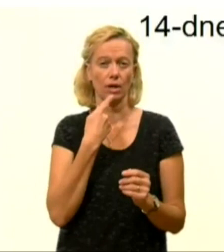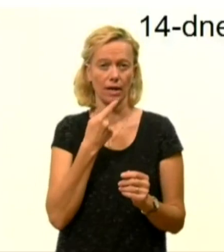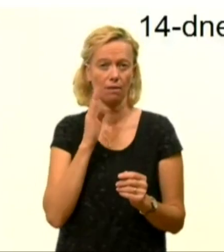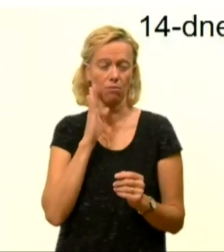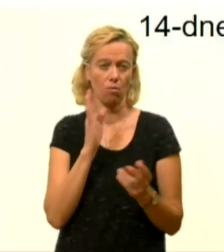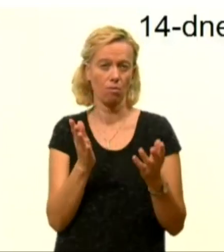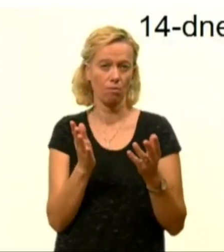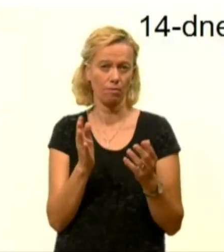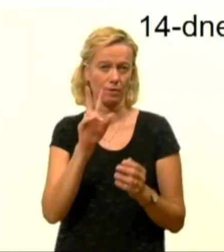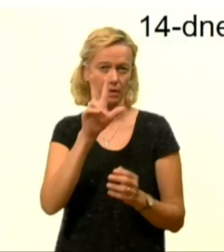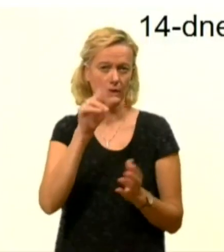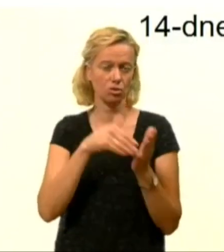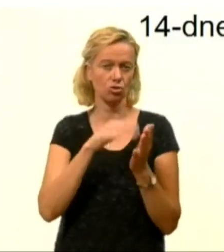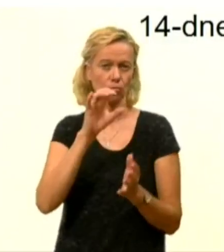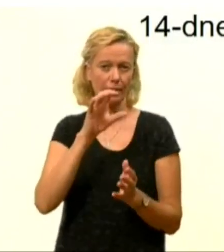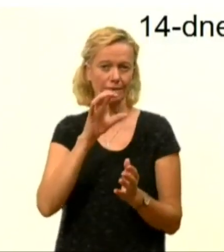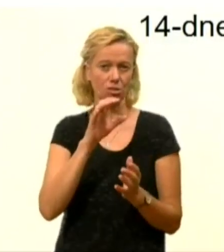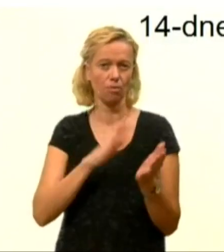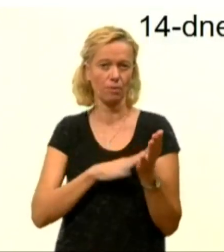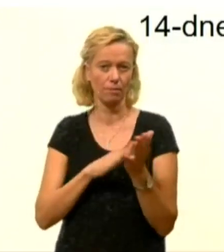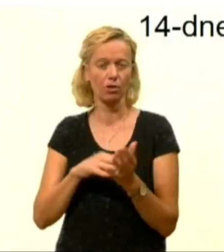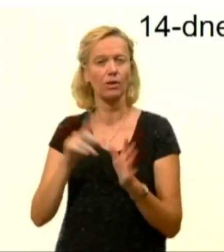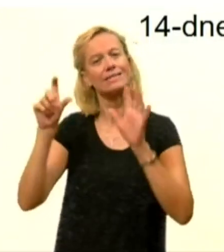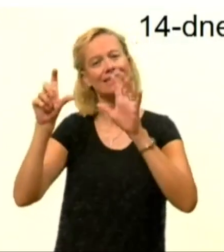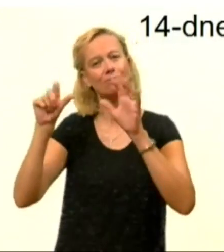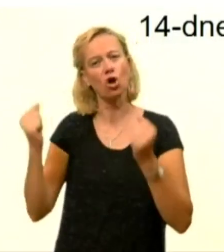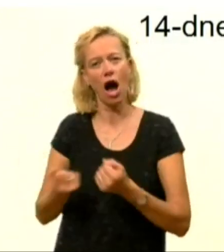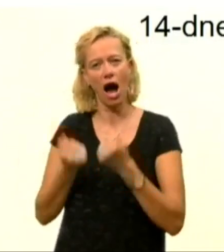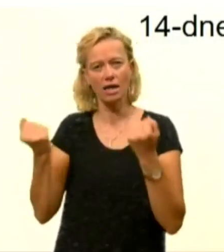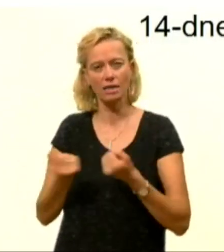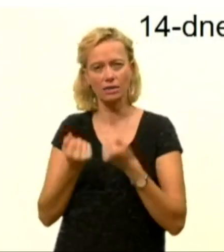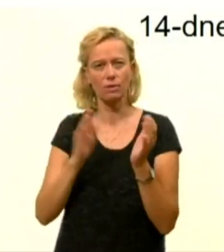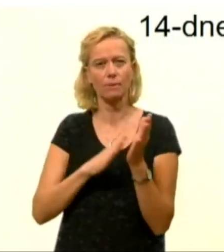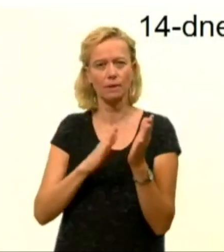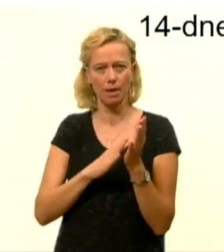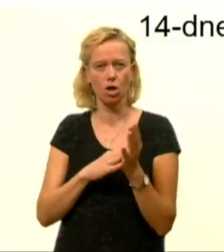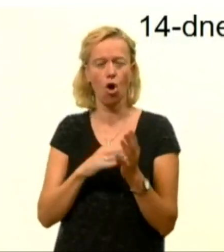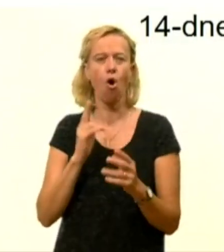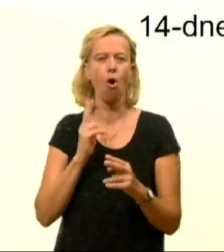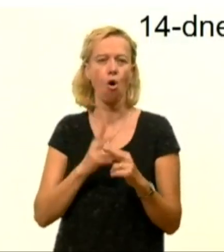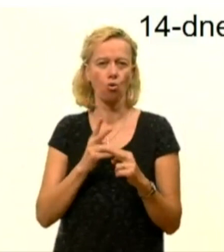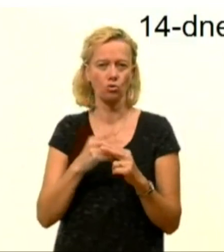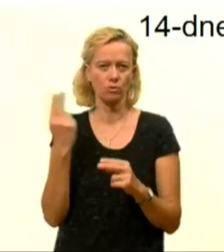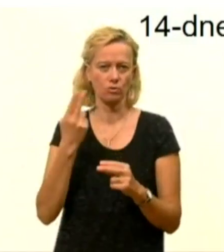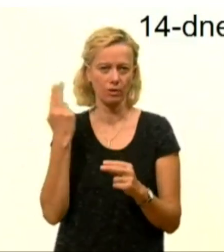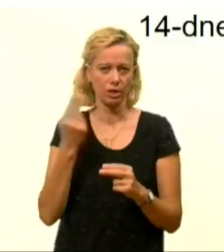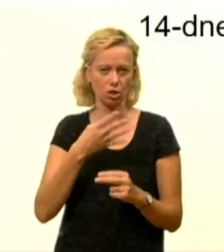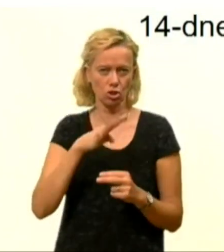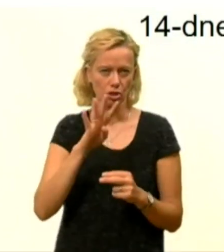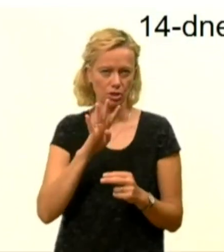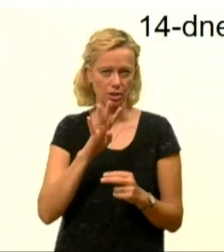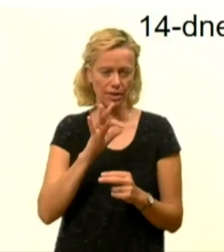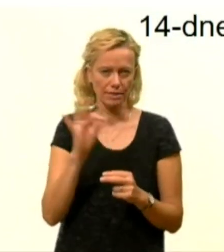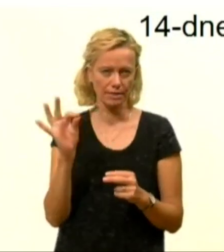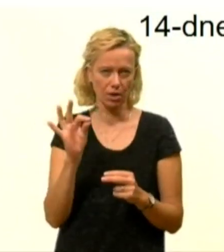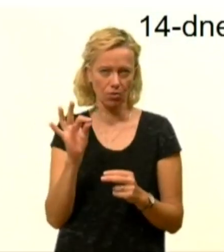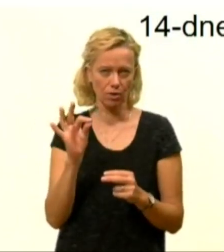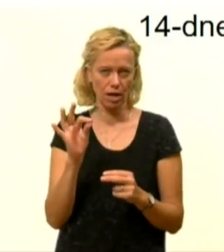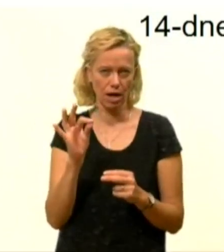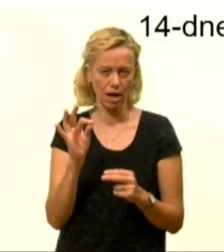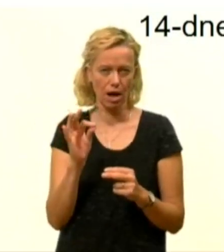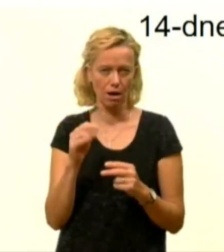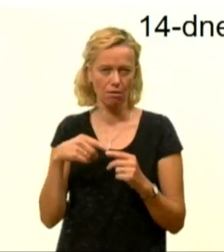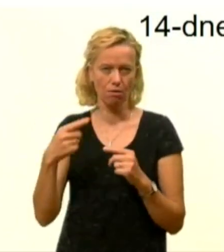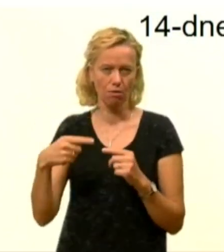3500 premirov, 700 aktivnih premirov okužbe, torej v Sloveniji 14 dnevna komunitivna incidenca na 100